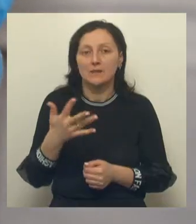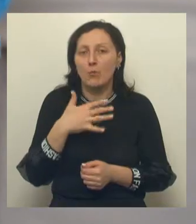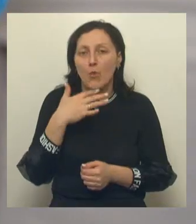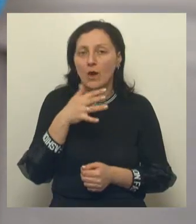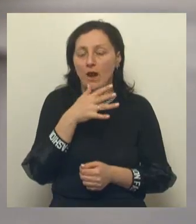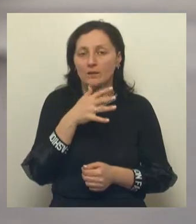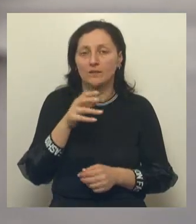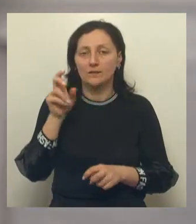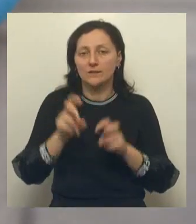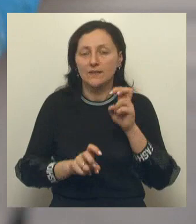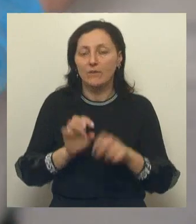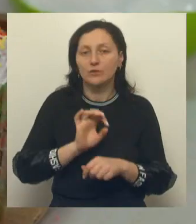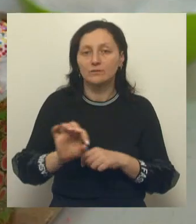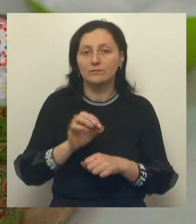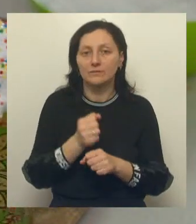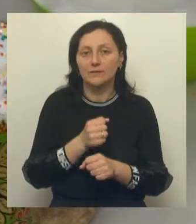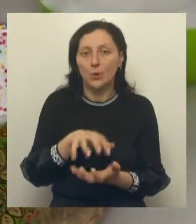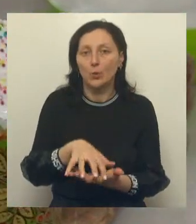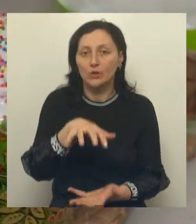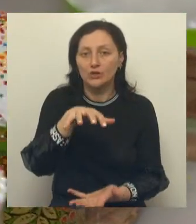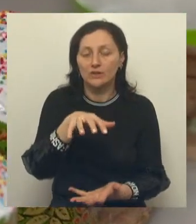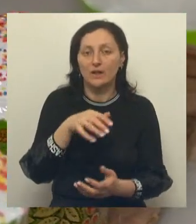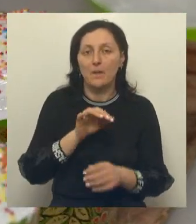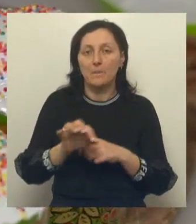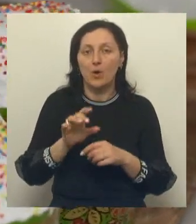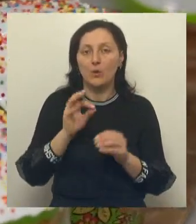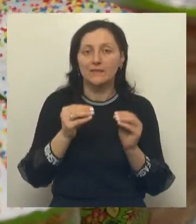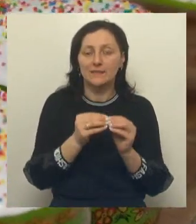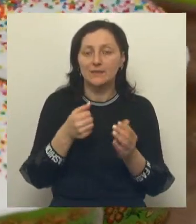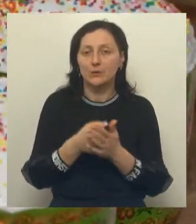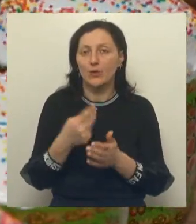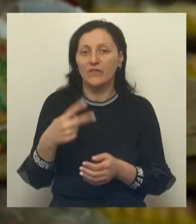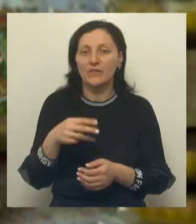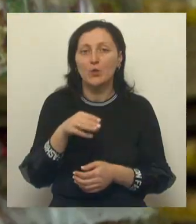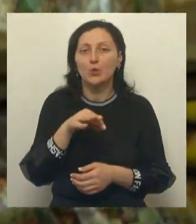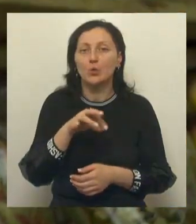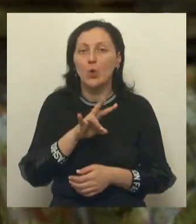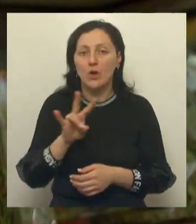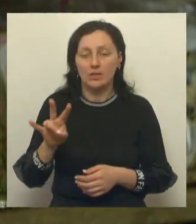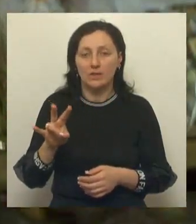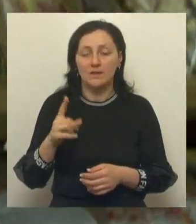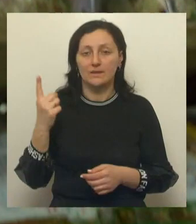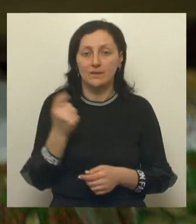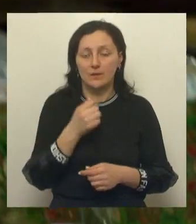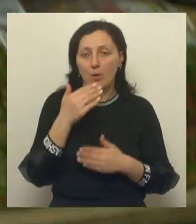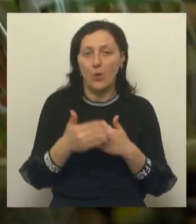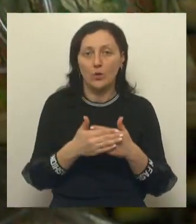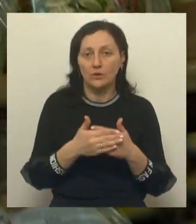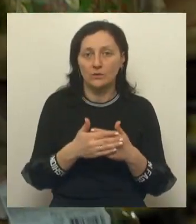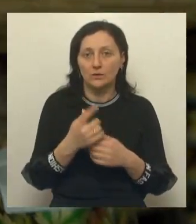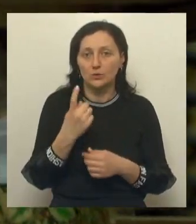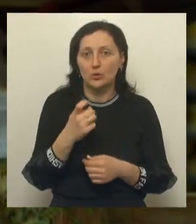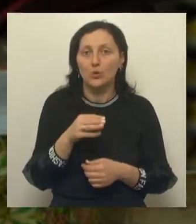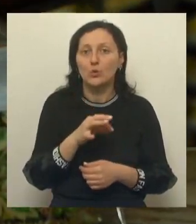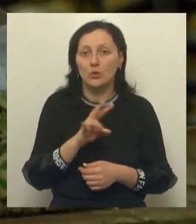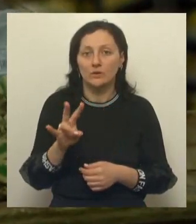завод готовит для белгородцев куличи. В день производят от 10 до 20 тонн. В среднем за неделю выходит практически сотня. У